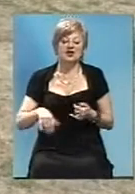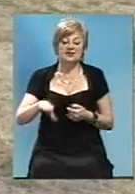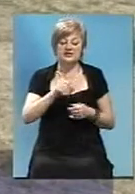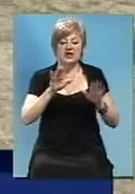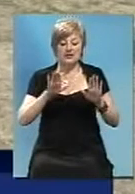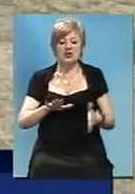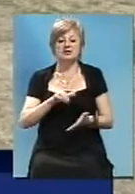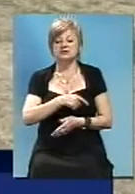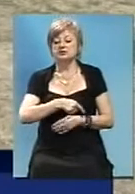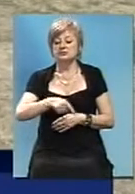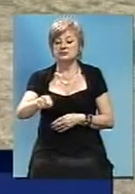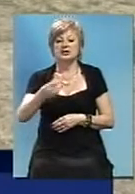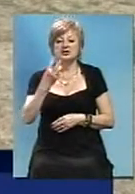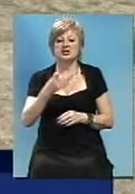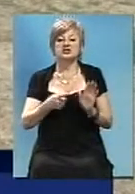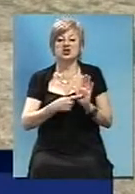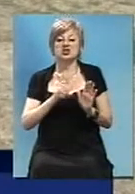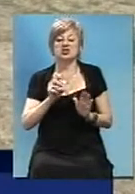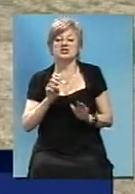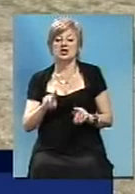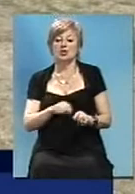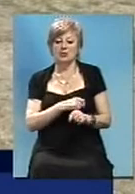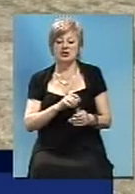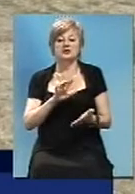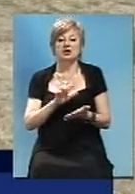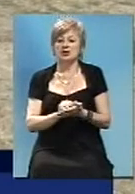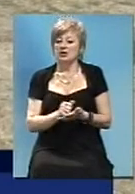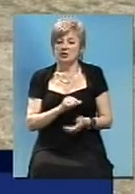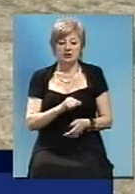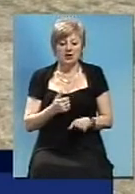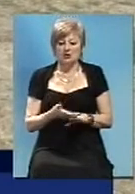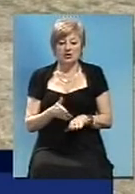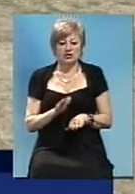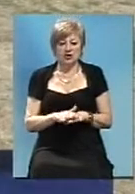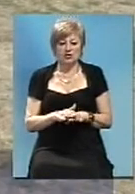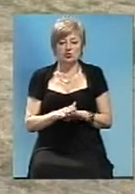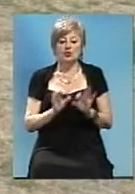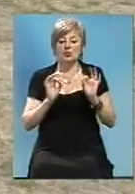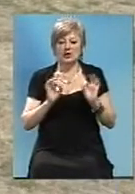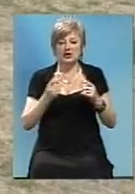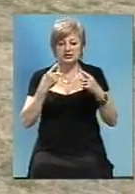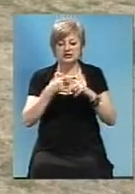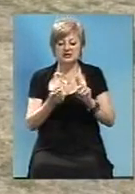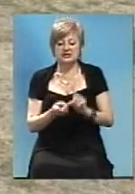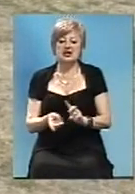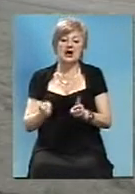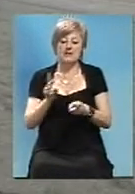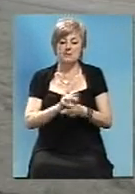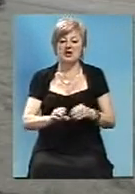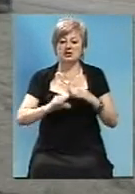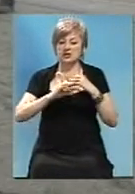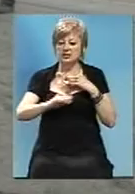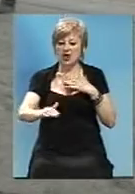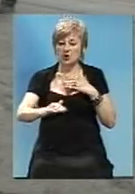ділянка протяжністю 36 кілометрів. Ми почали з найважчого – з технології ресайтингу, заміни основи дорожнього покриття.